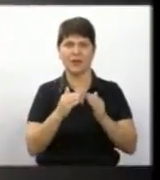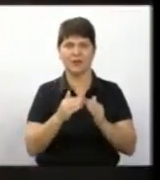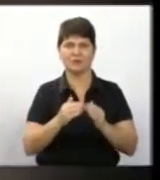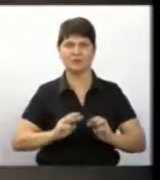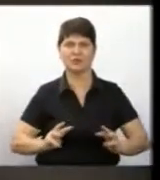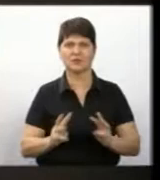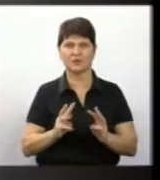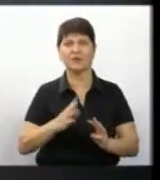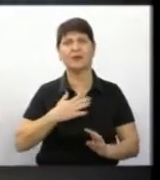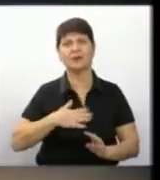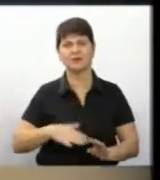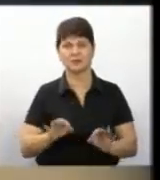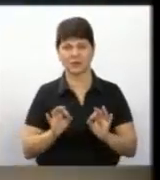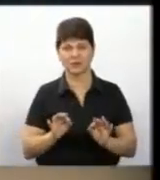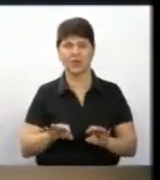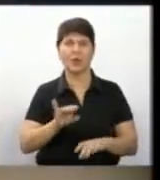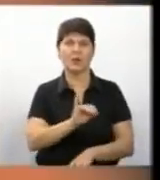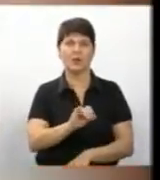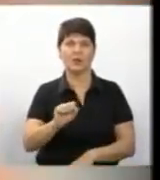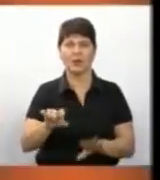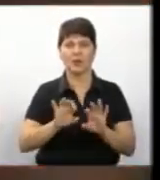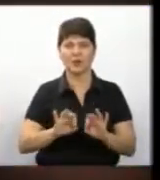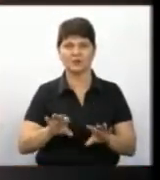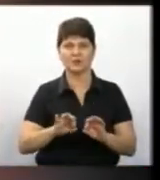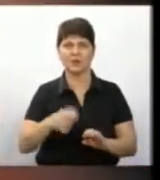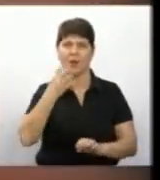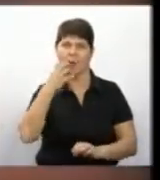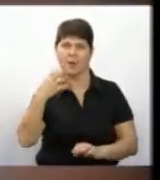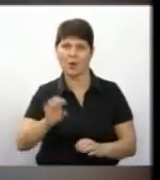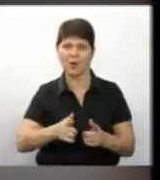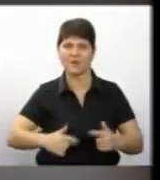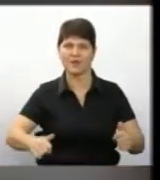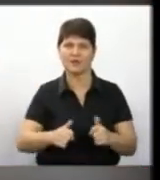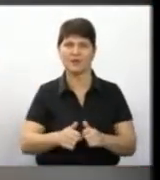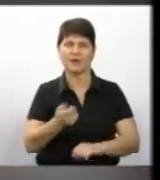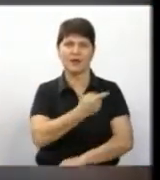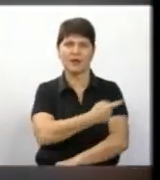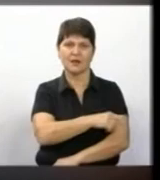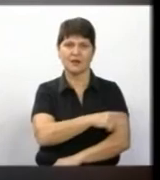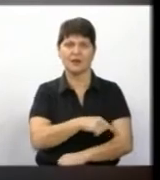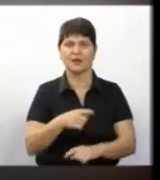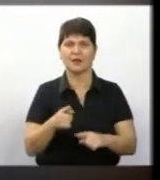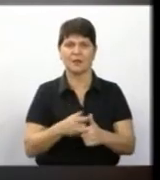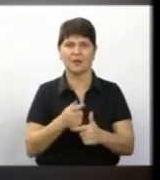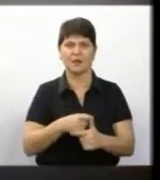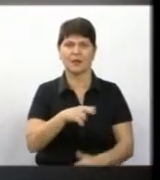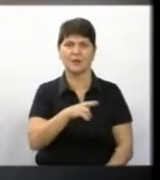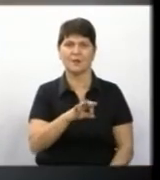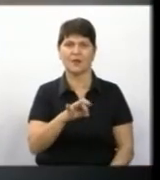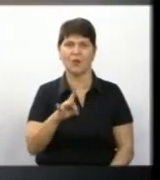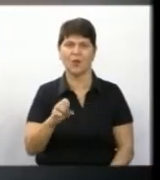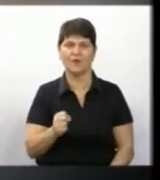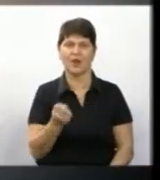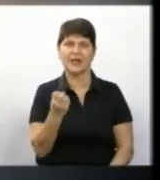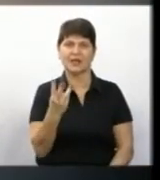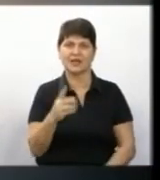задовільний. Про це кореспондентам Суспільного розповіли в опіковому відділенні лікарні імені Пирохова. У 13-й годині до обласних